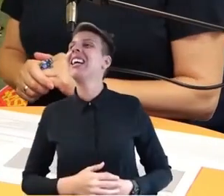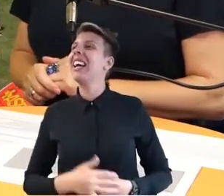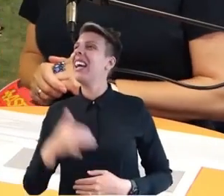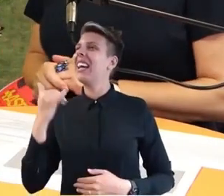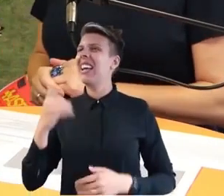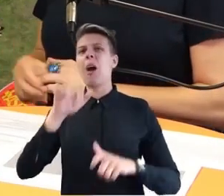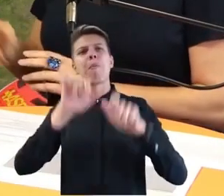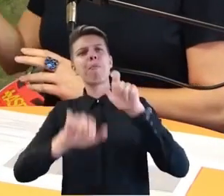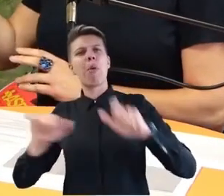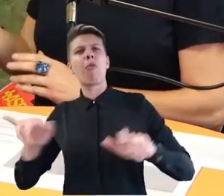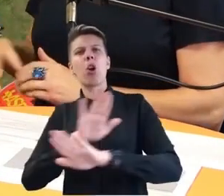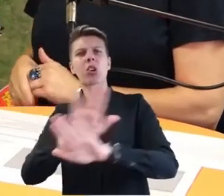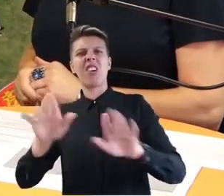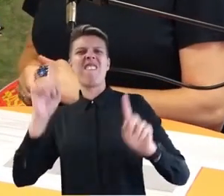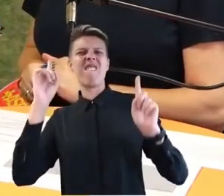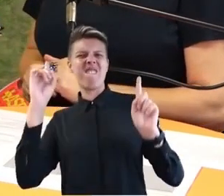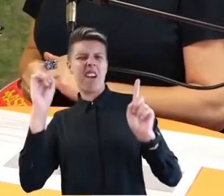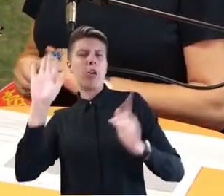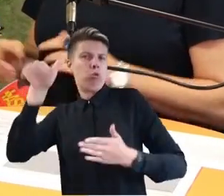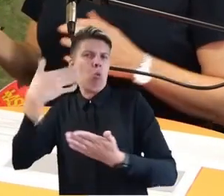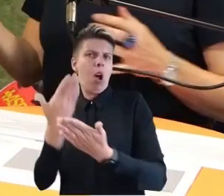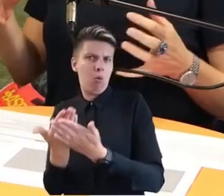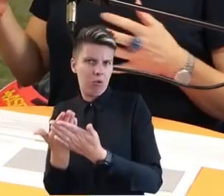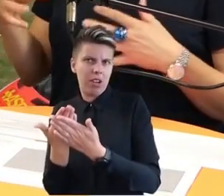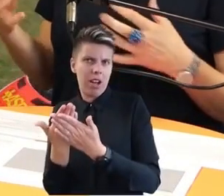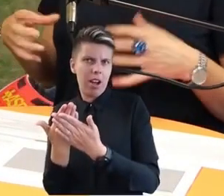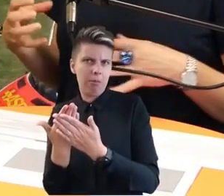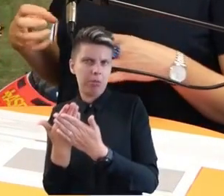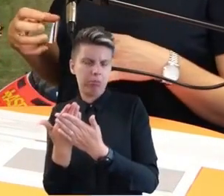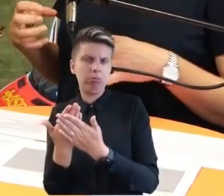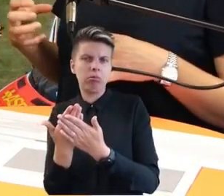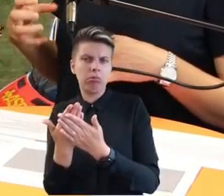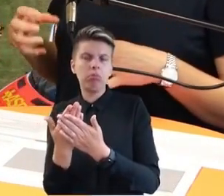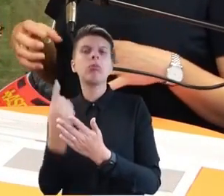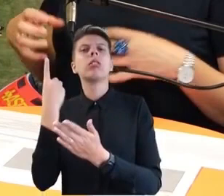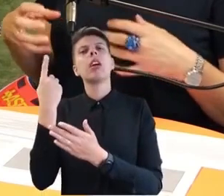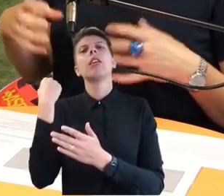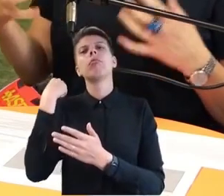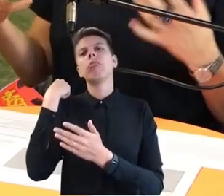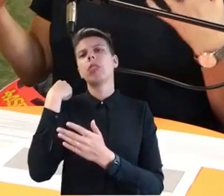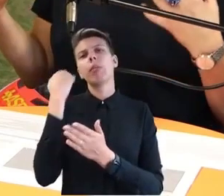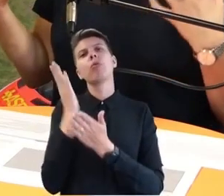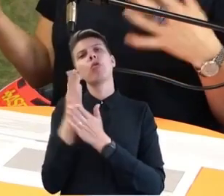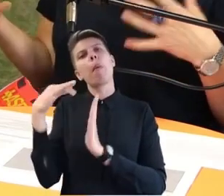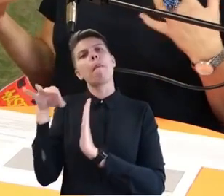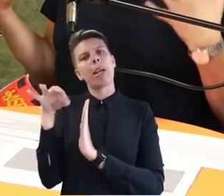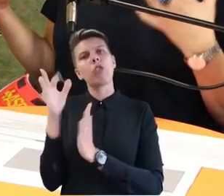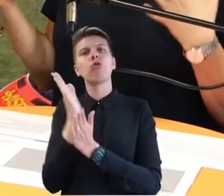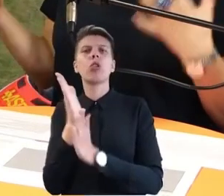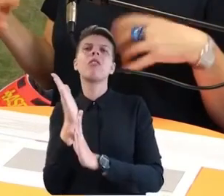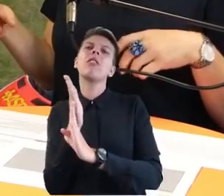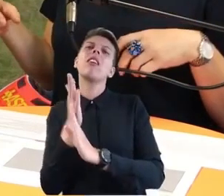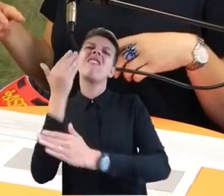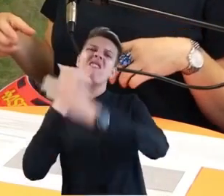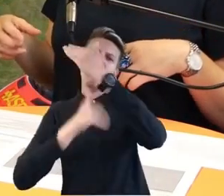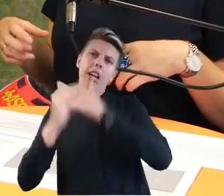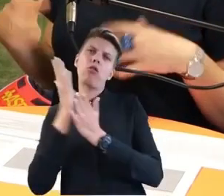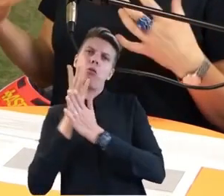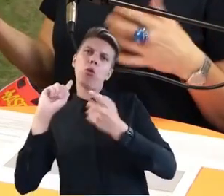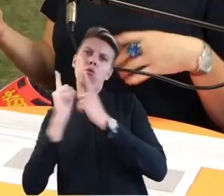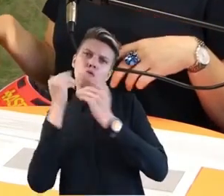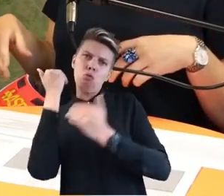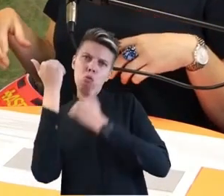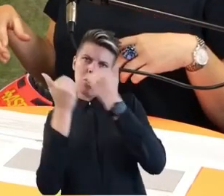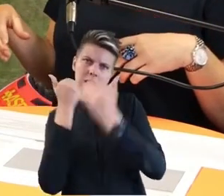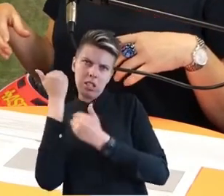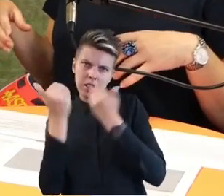Warnung der Bevölkerung, Herr Unger hatte es ja schon angerissen. Er ist ein bisschen von der Historie gekommen. Bund hatte irgendwann mal ein